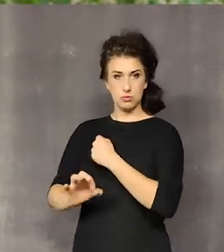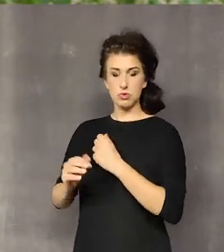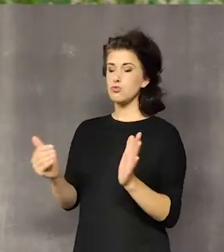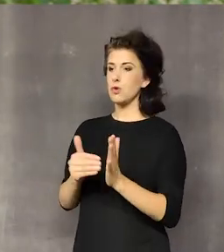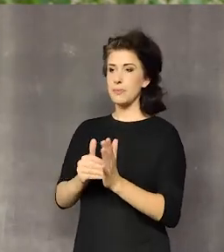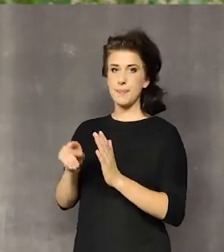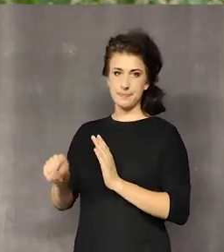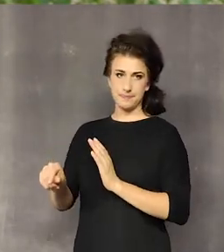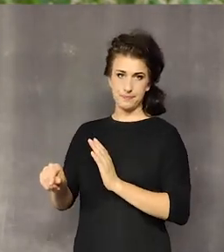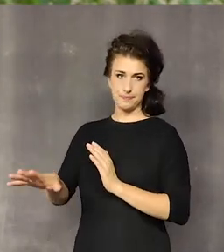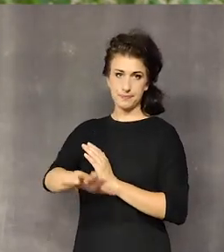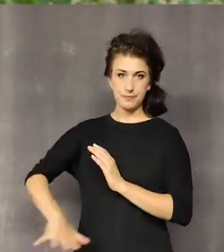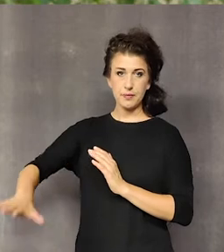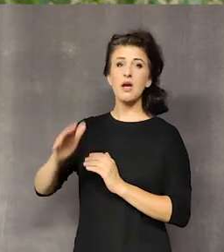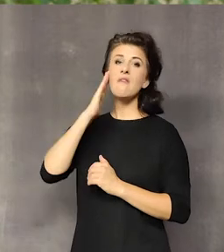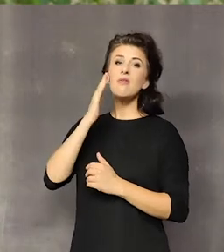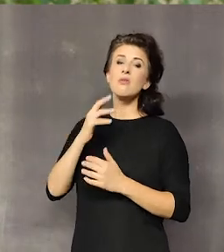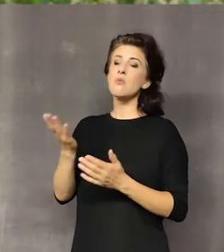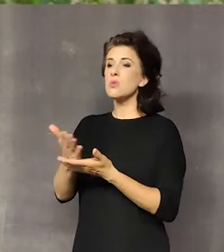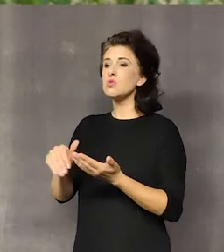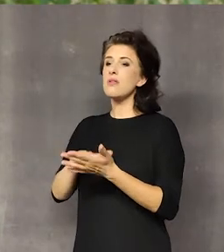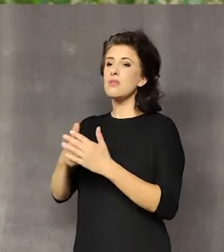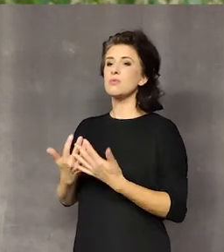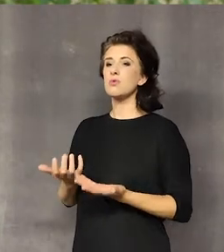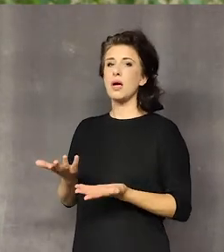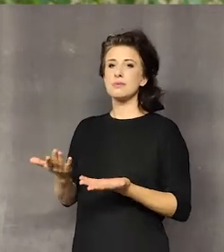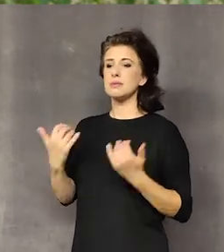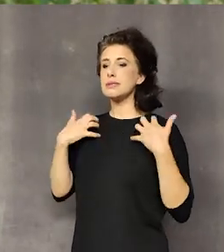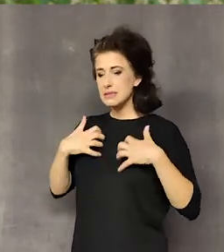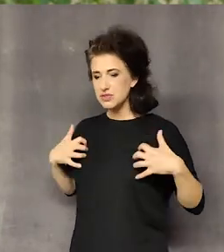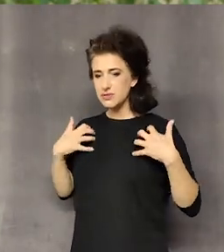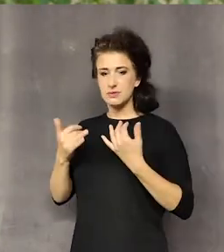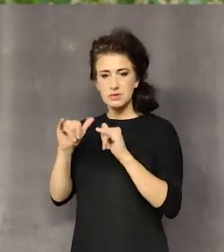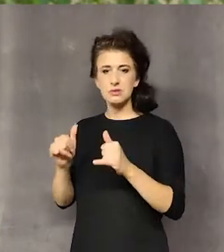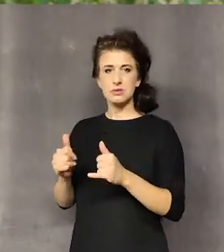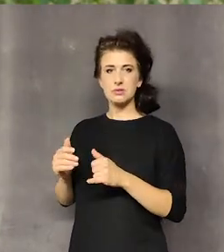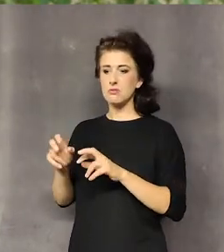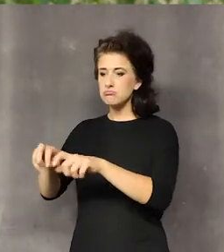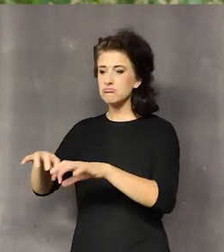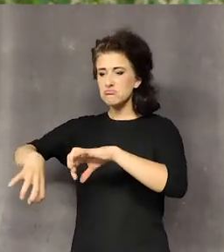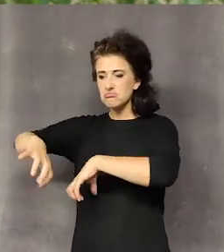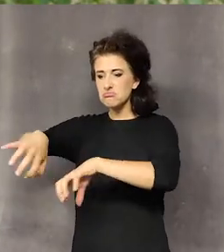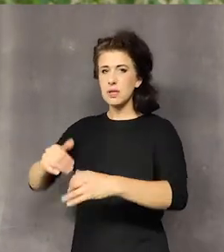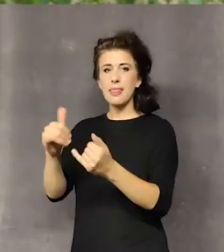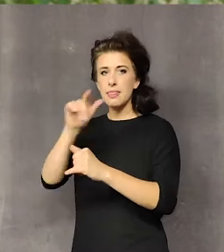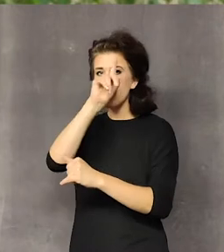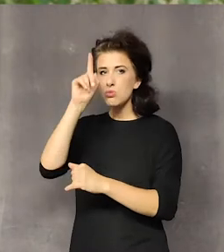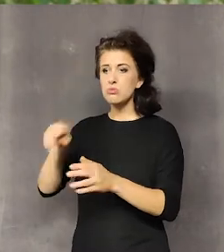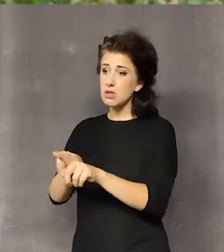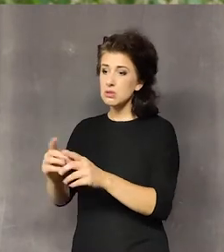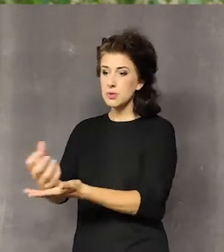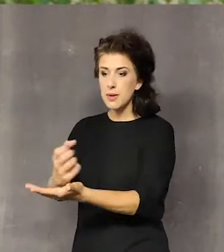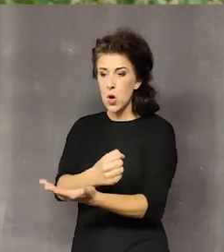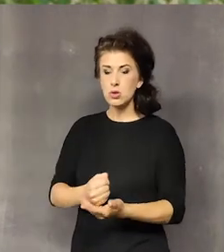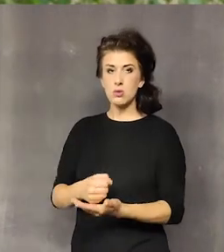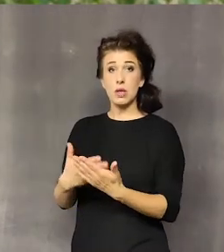bo tam jeszcze wiadomo część jeszcze przyjdzie zwierzyna, ona jeszcze troszkę tam to stanowisko naruszy. Część może jest, to jest inni ludzie, tak żeby to